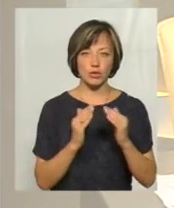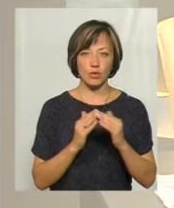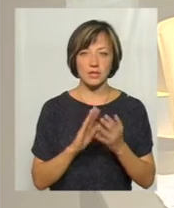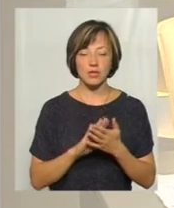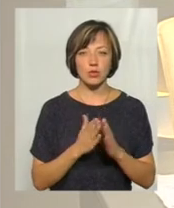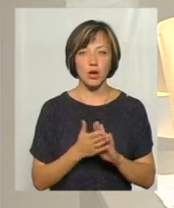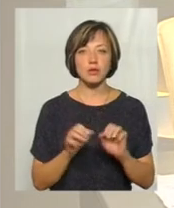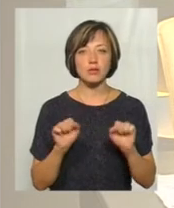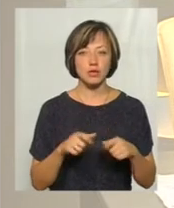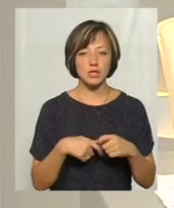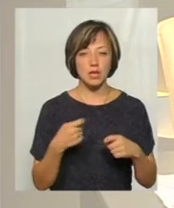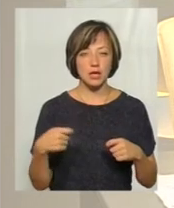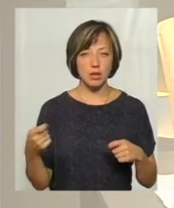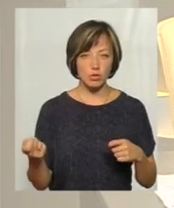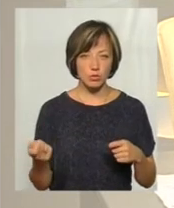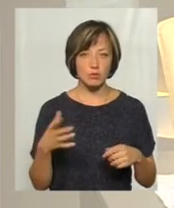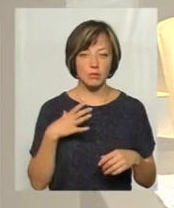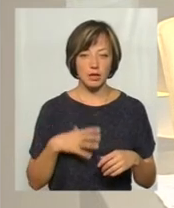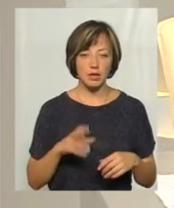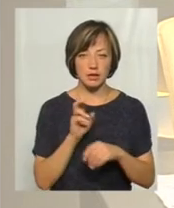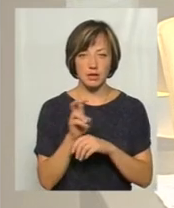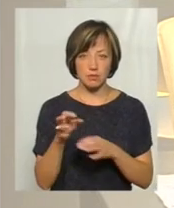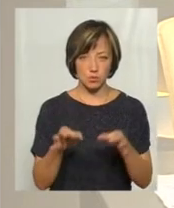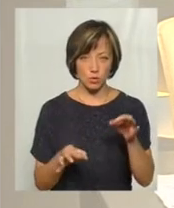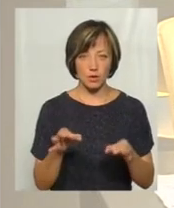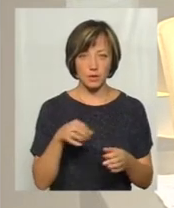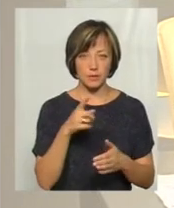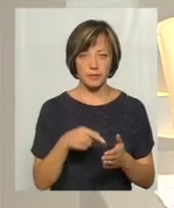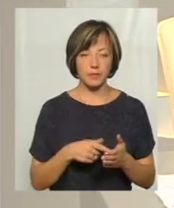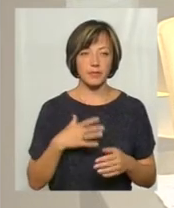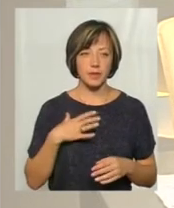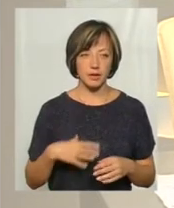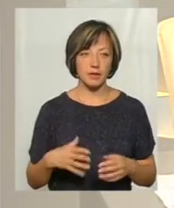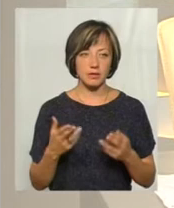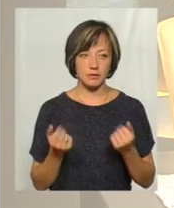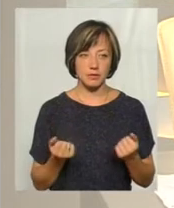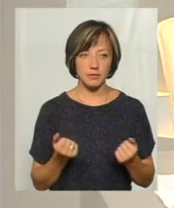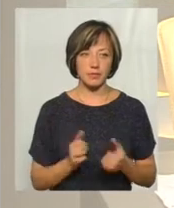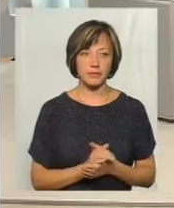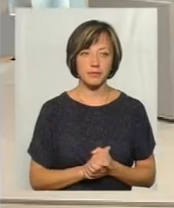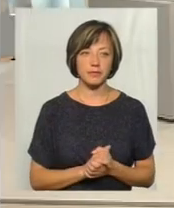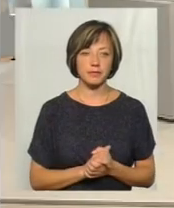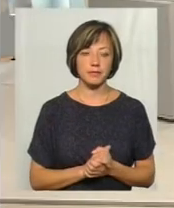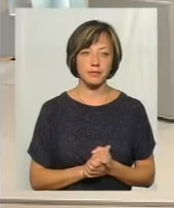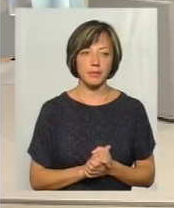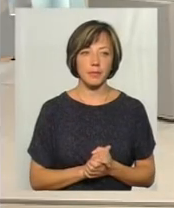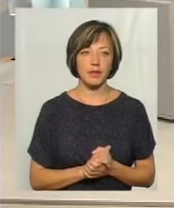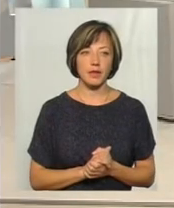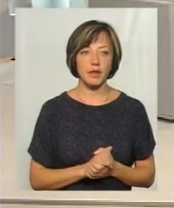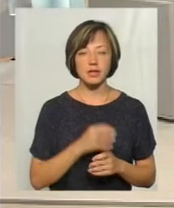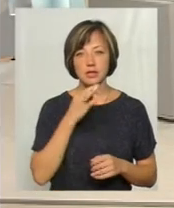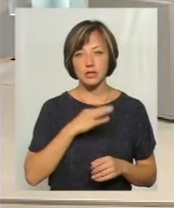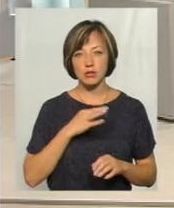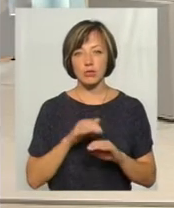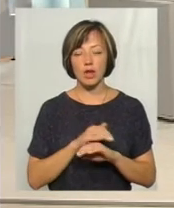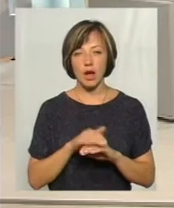ситуація може затягнутися, адже прийдеться йти в суди і виходить? Прийдеться. Прийдеться йти в суди? Так. Скажіть, будь ласка,